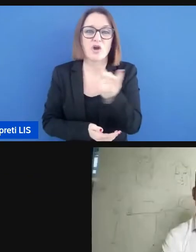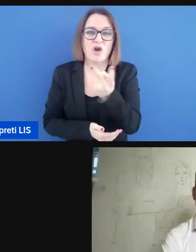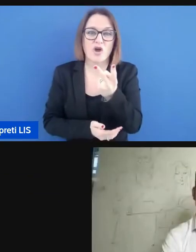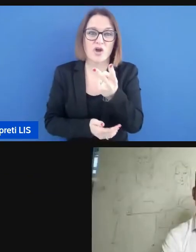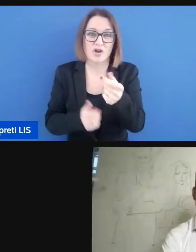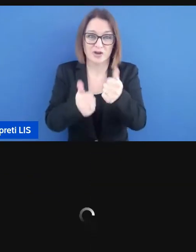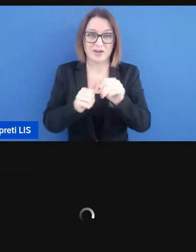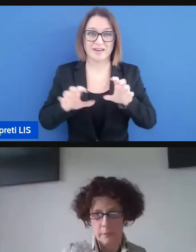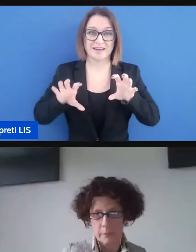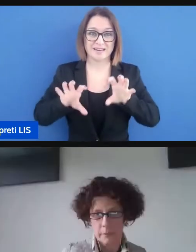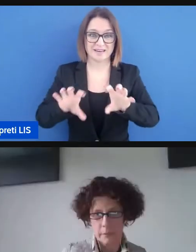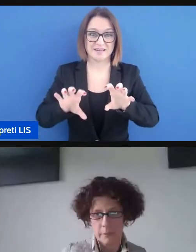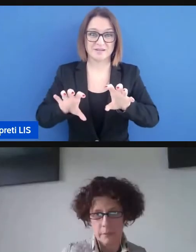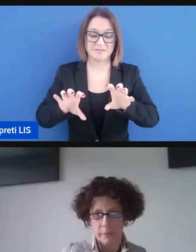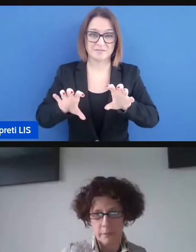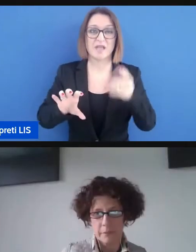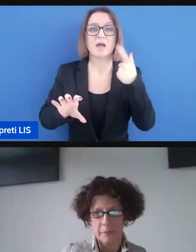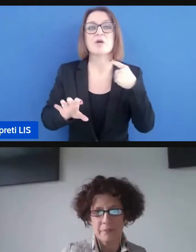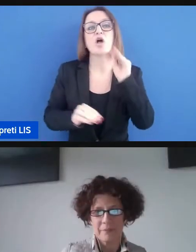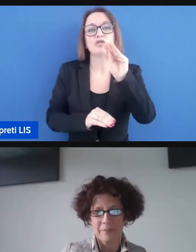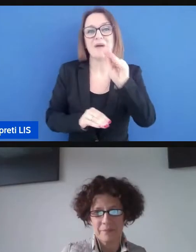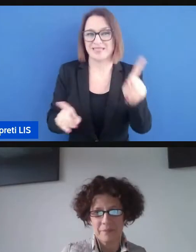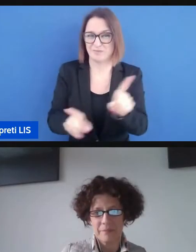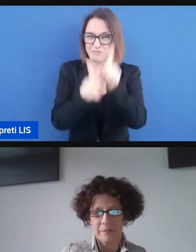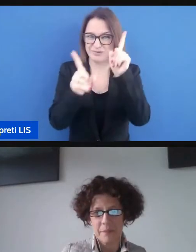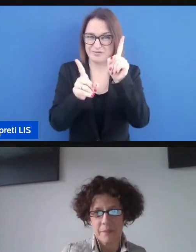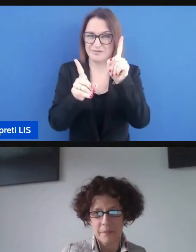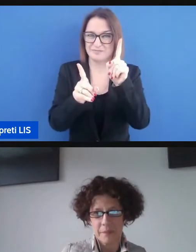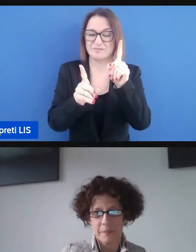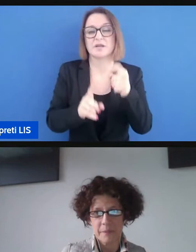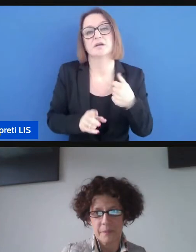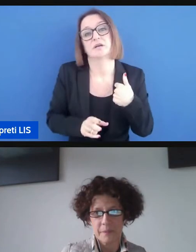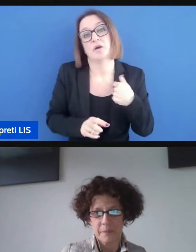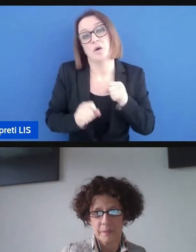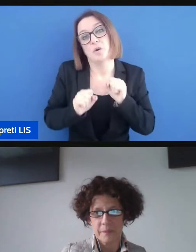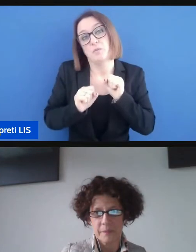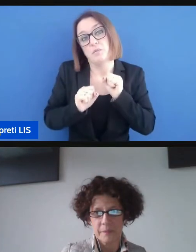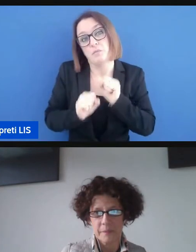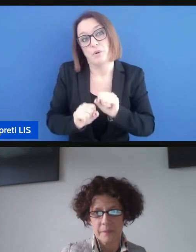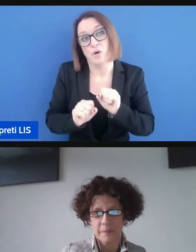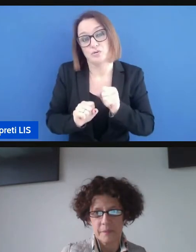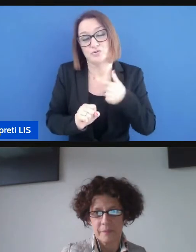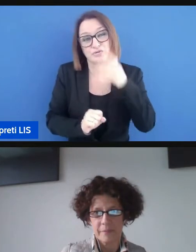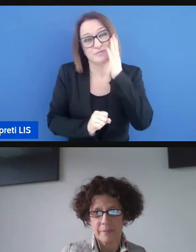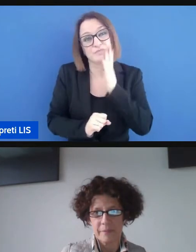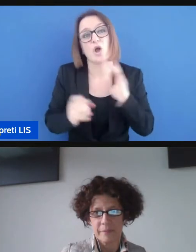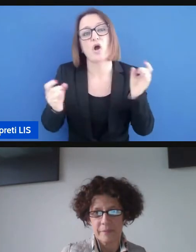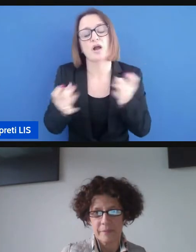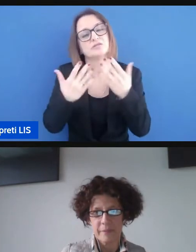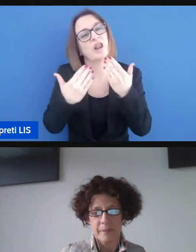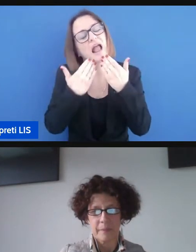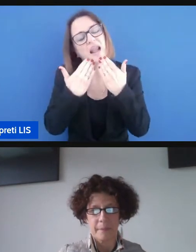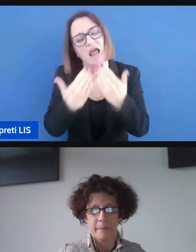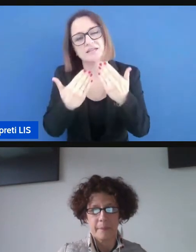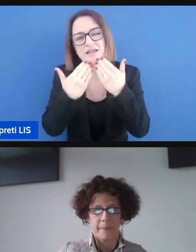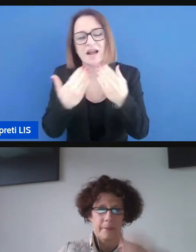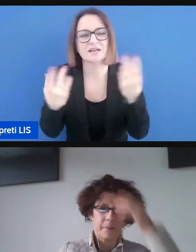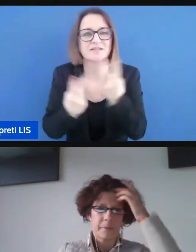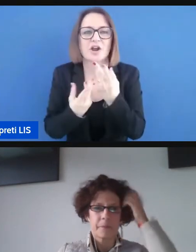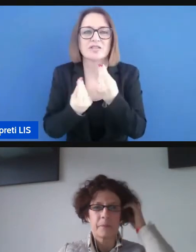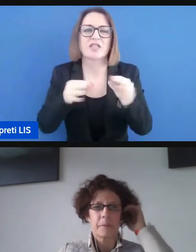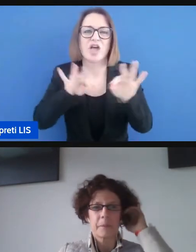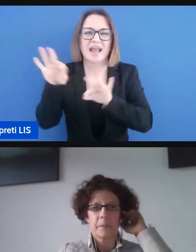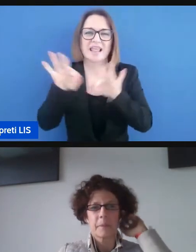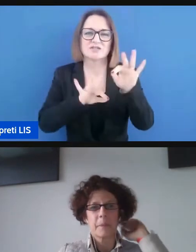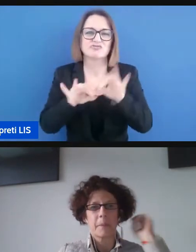per il commento alla stessa domanda permettetemi anche in questa occasione di ringraziare la regia perché davvero sta facendo